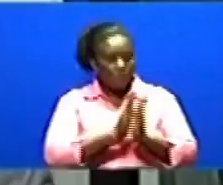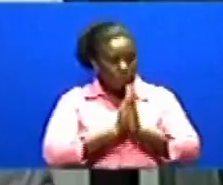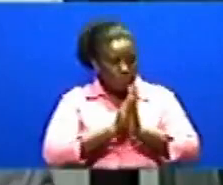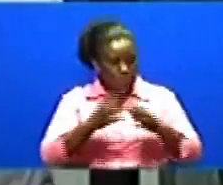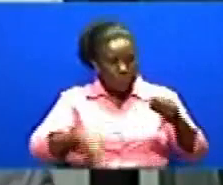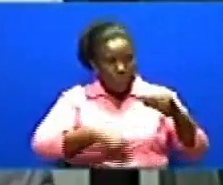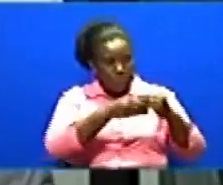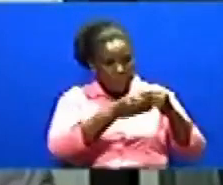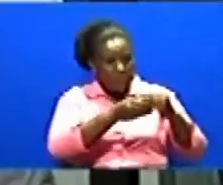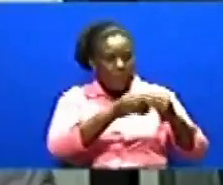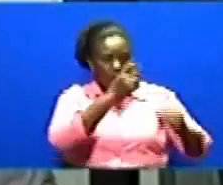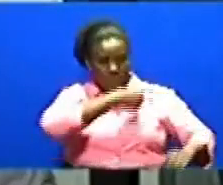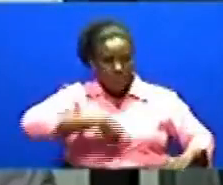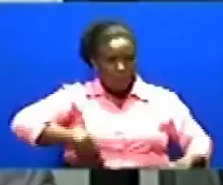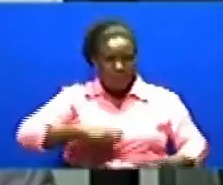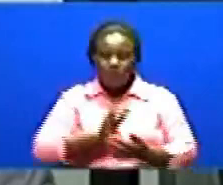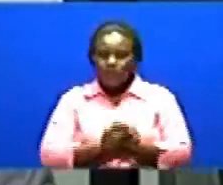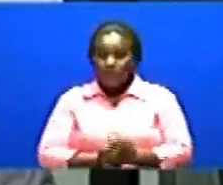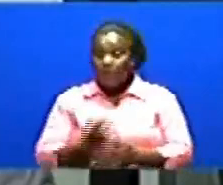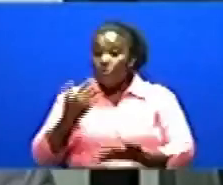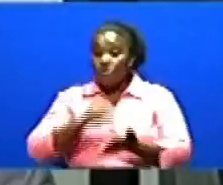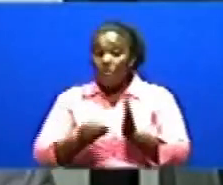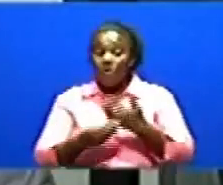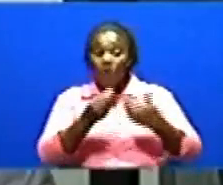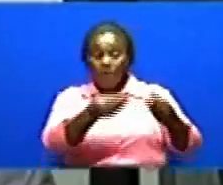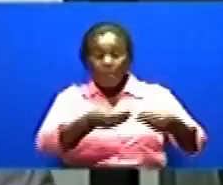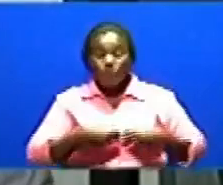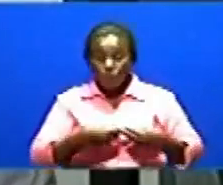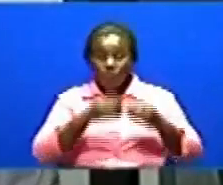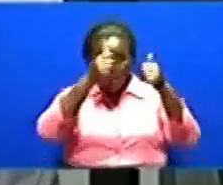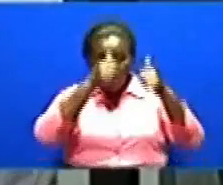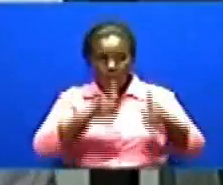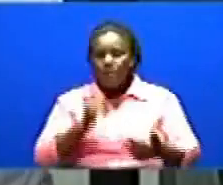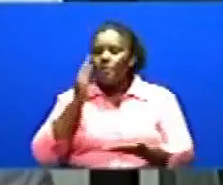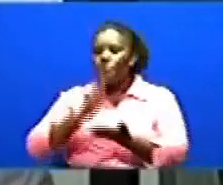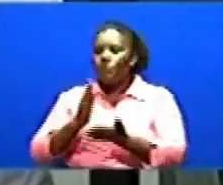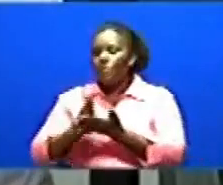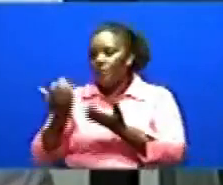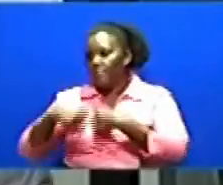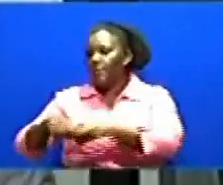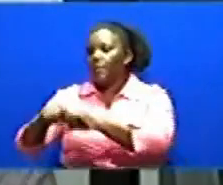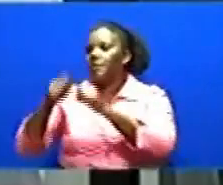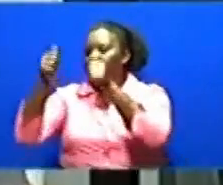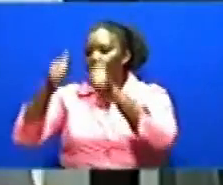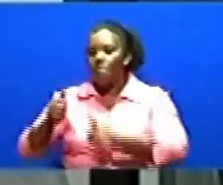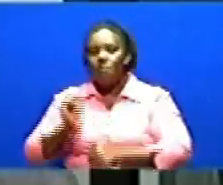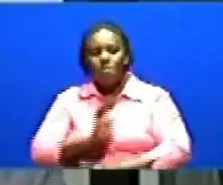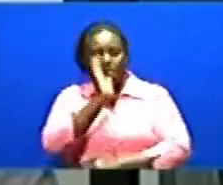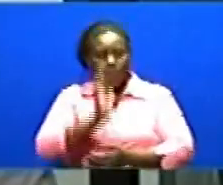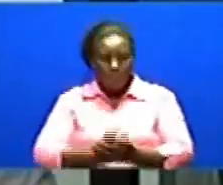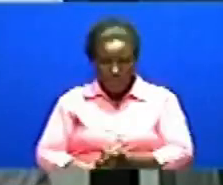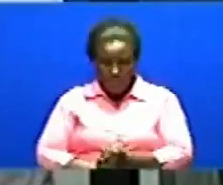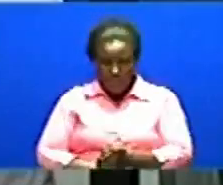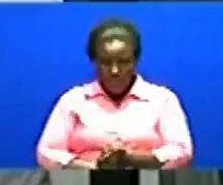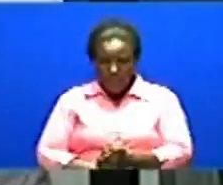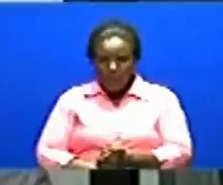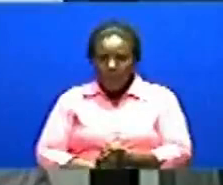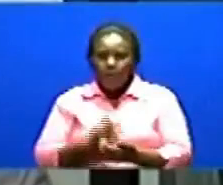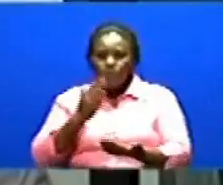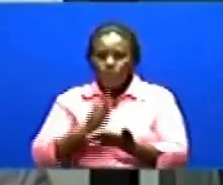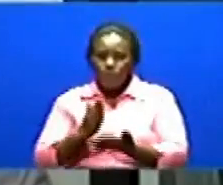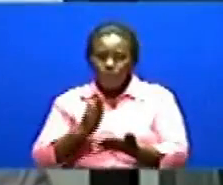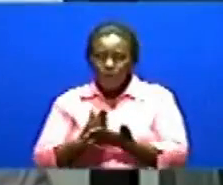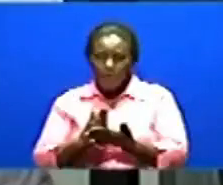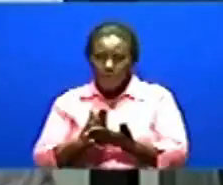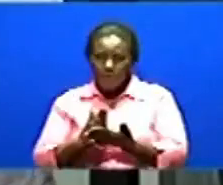Pombo Joseph Magufuli Kwa sababu tumaona alituwa hidi Na kweli ametekeleza Na tumaona vivali mmetoka Na sayo